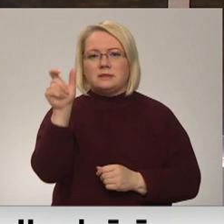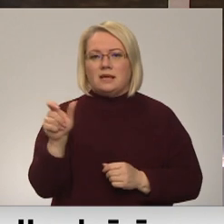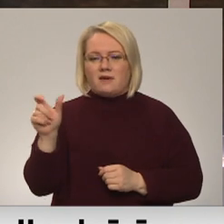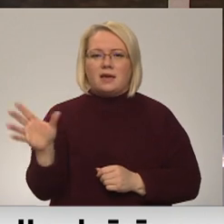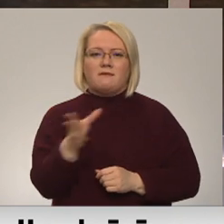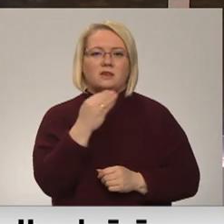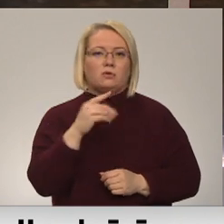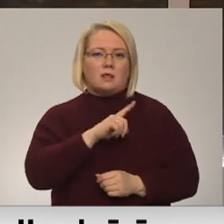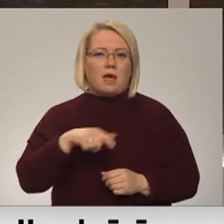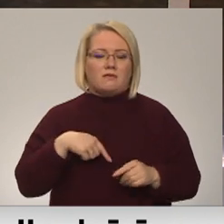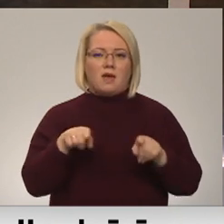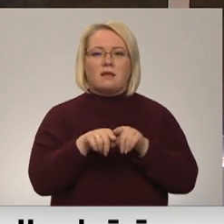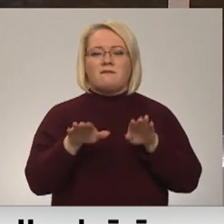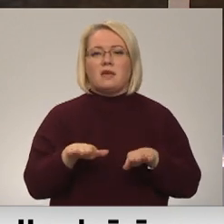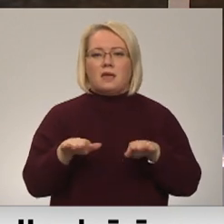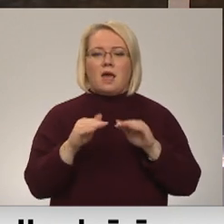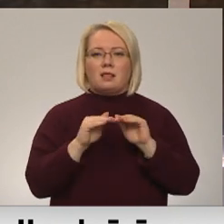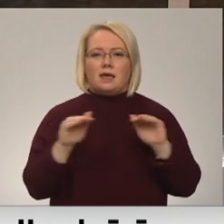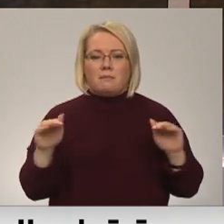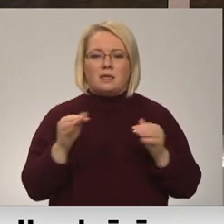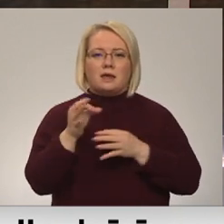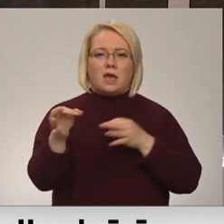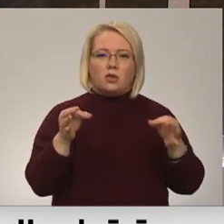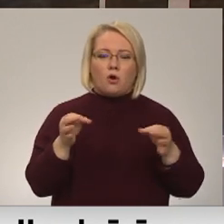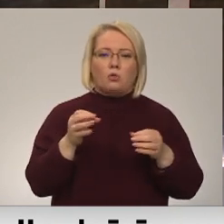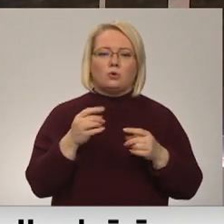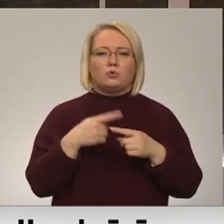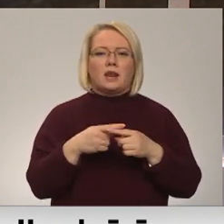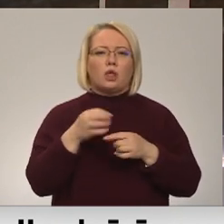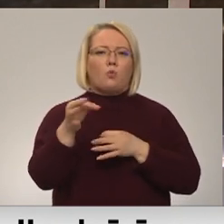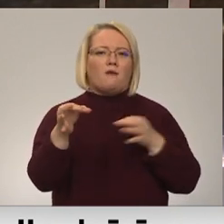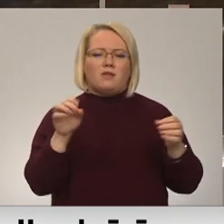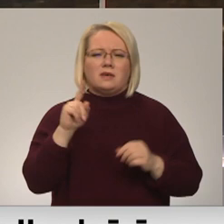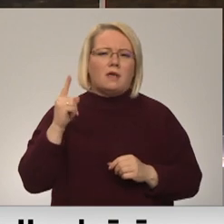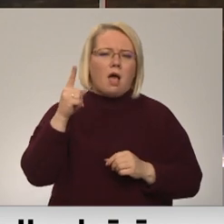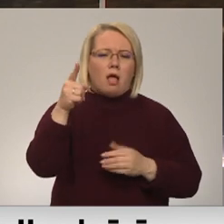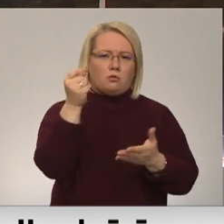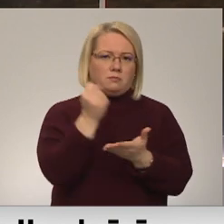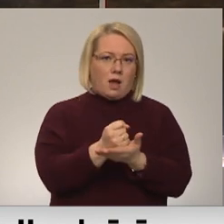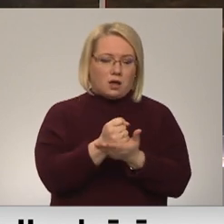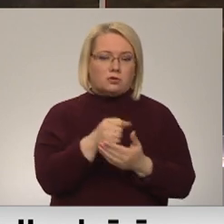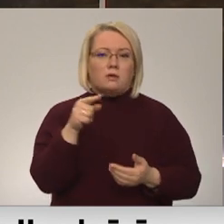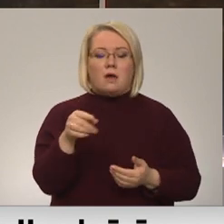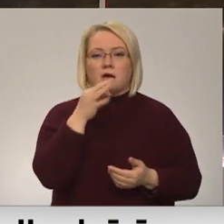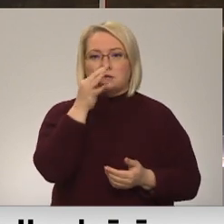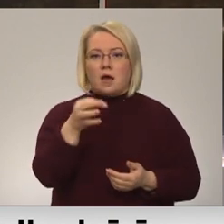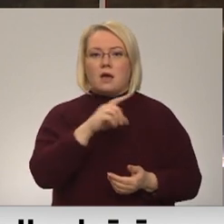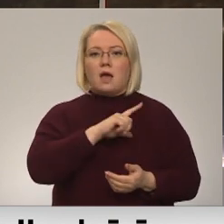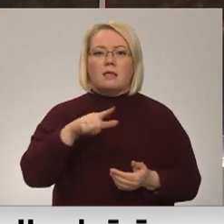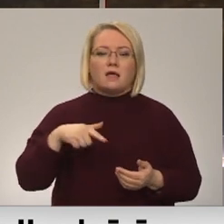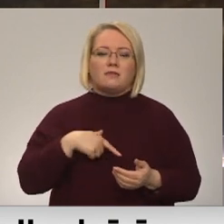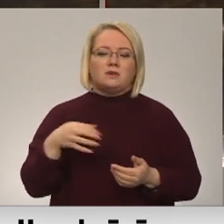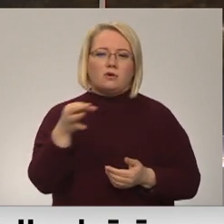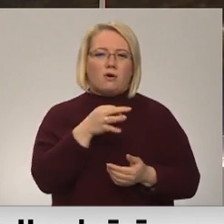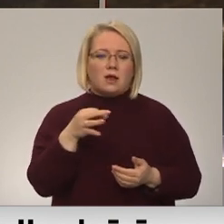visur Latvijā, arī vietējā līmenī, reģionos, novados un pat visattālākajos pagastos. Tā uzsver Latvijas transatlantiskā